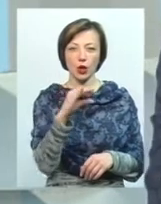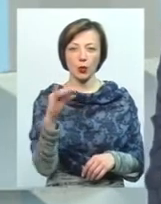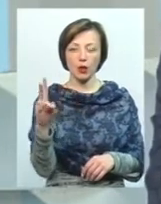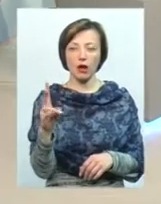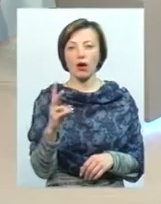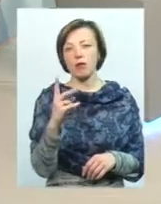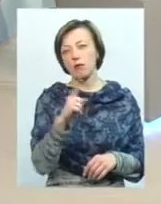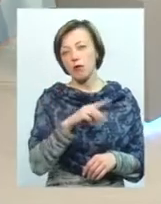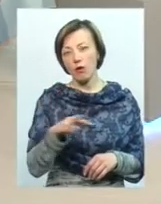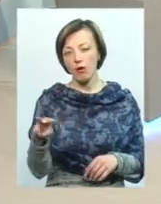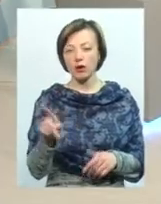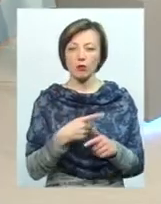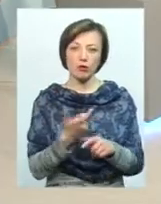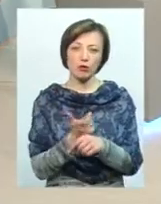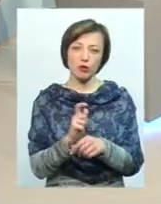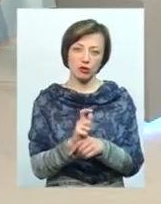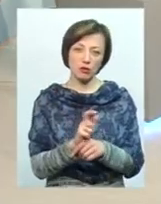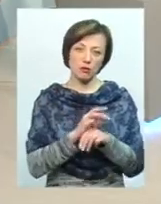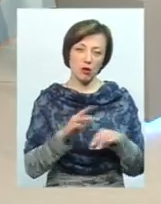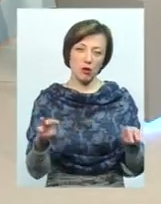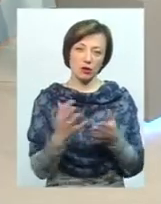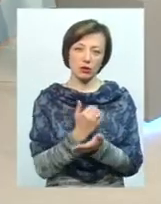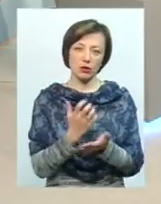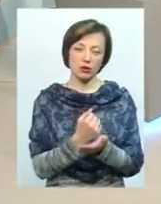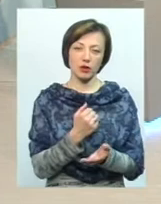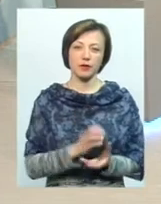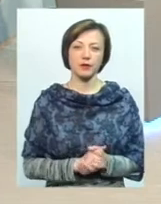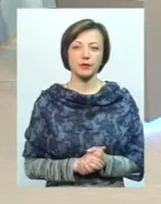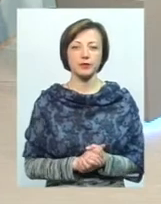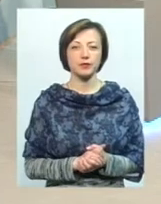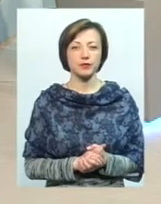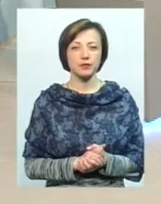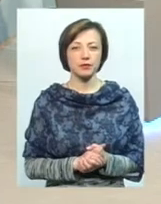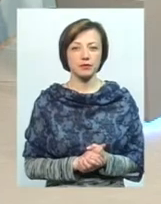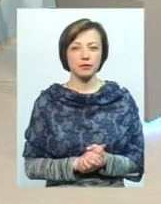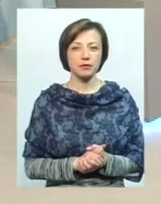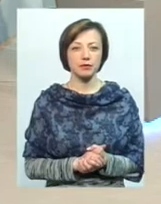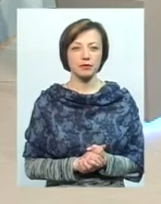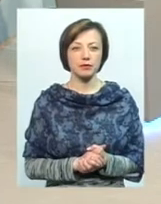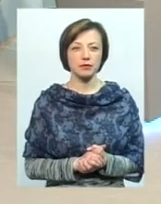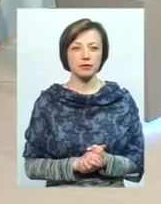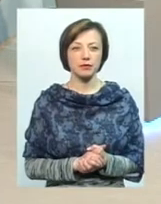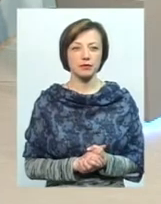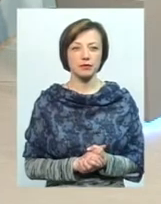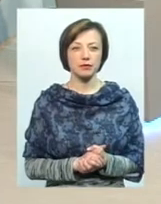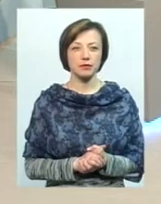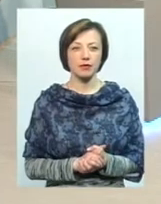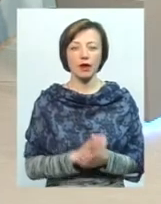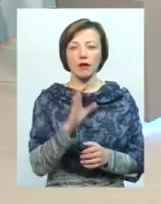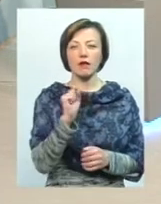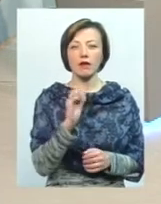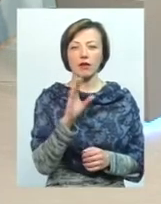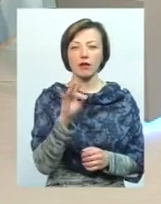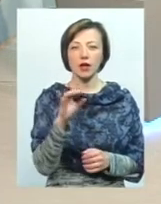гривень доходів. Це у них умову, членів сім'їв. 1,3, так? Вавренюк 1,2. Вавренюк, так.